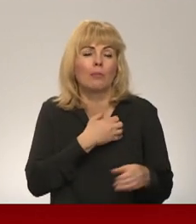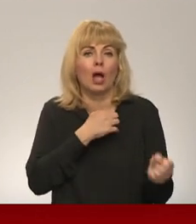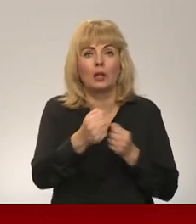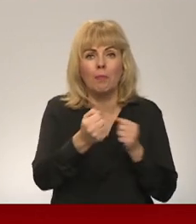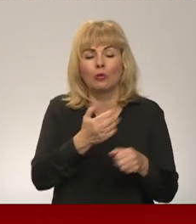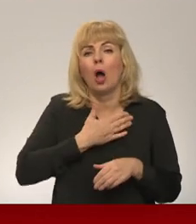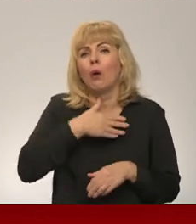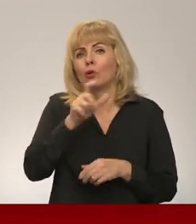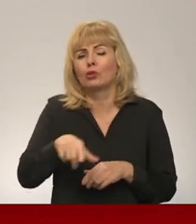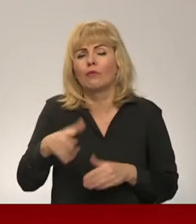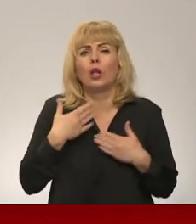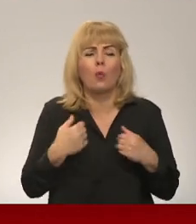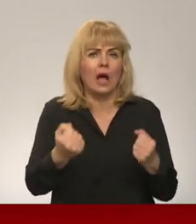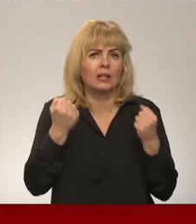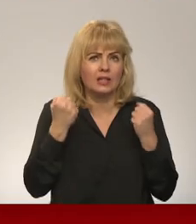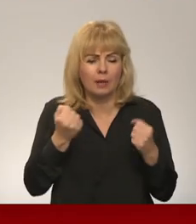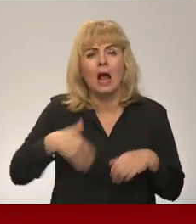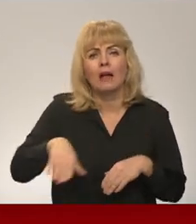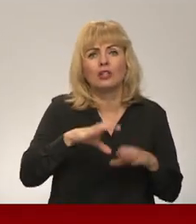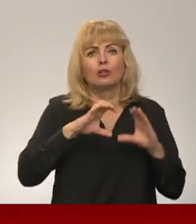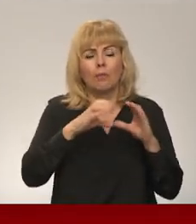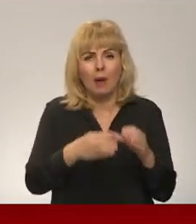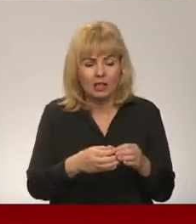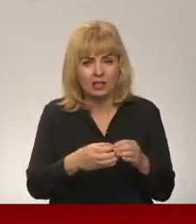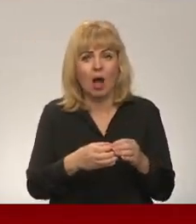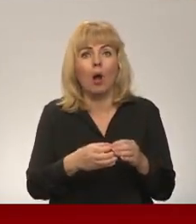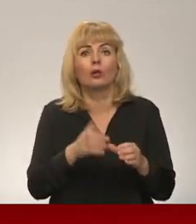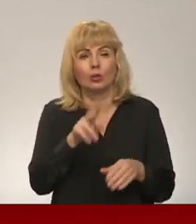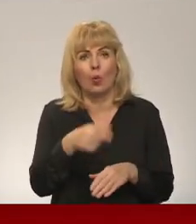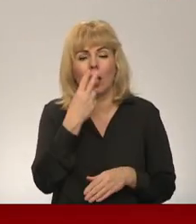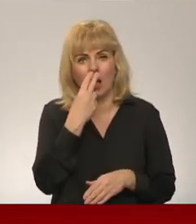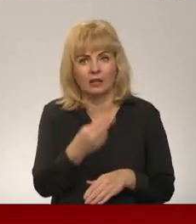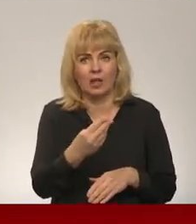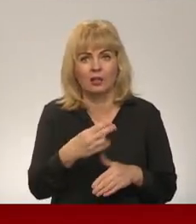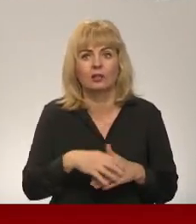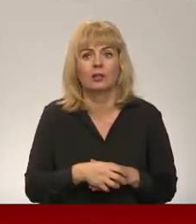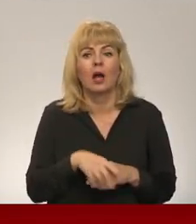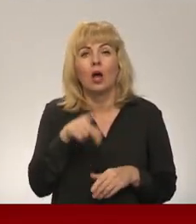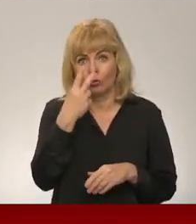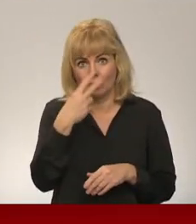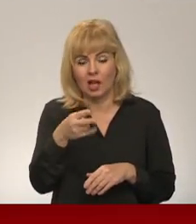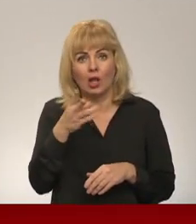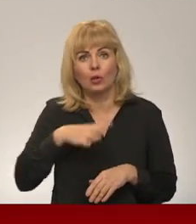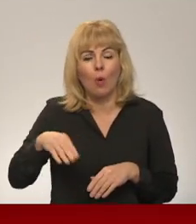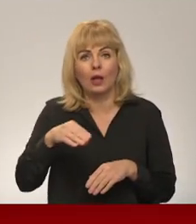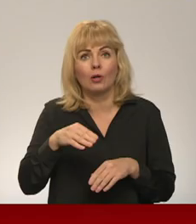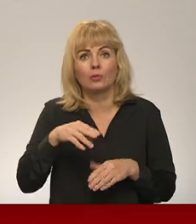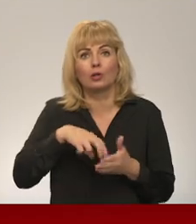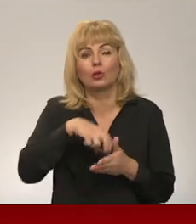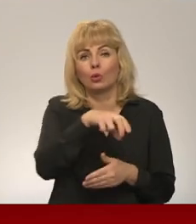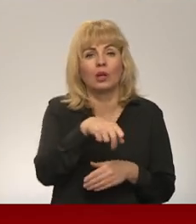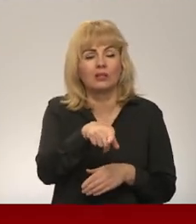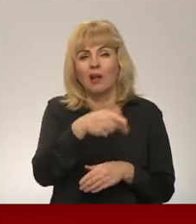ļoti stipri un visa pasaula to redzēs. Vedat, tas ir no ģimenes sūtīts. Tas nav izdomāts. Un